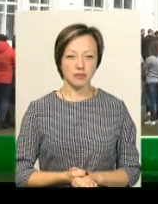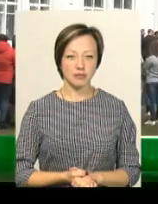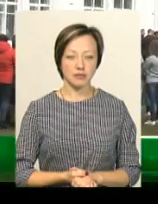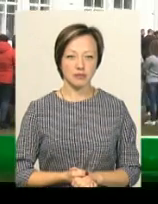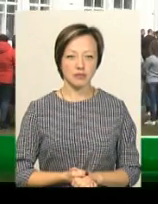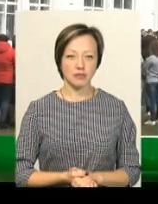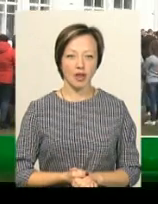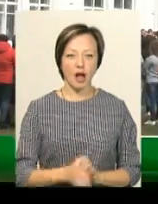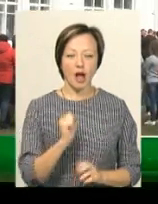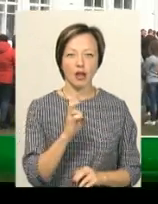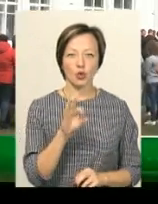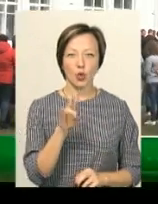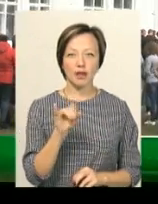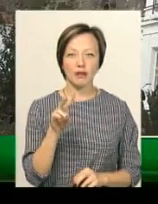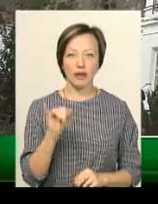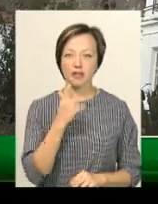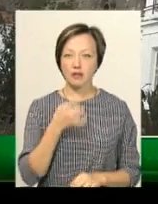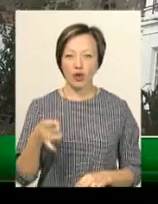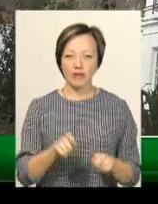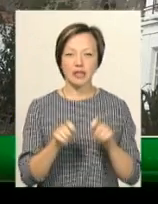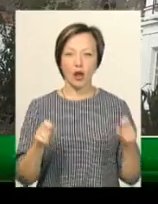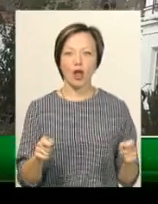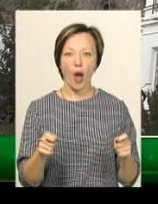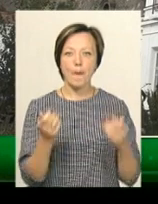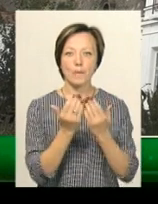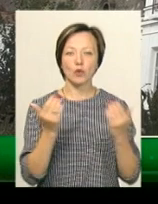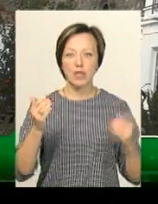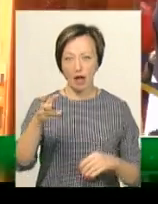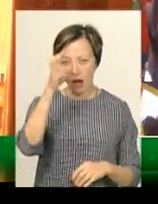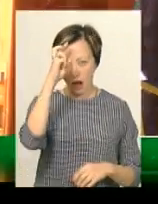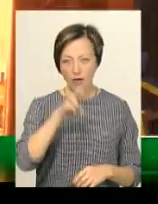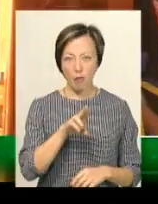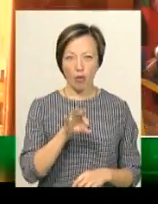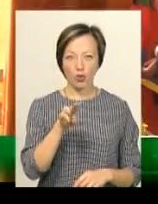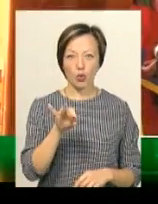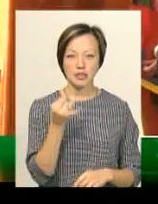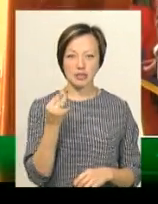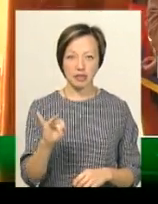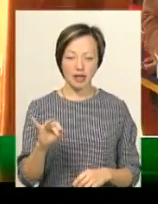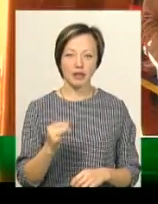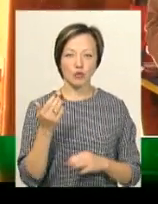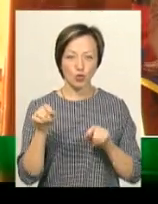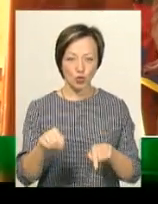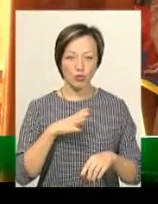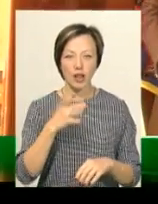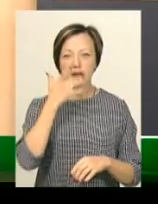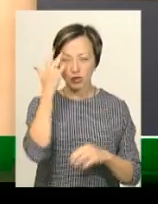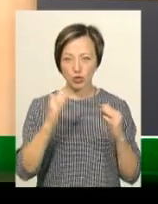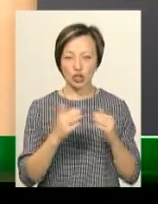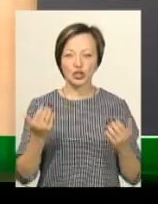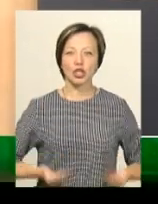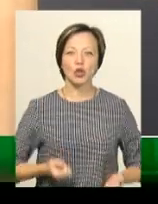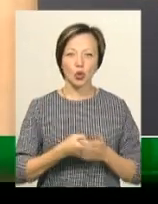В Антонінах Красилівського району відкрили музей Графів Потоцьких. Саме тут знаходилася літня резиденція Графів, які жили тут до 1920